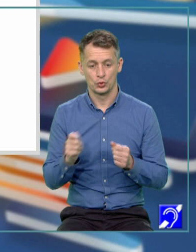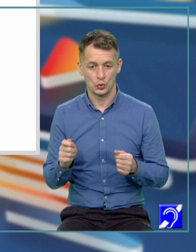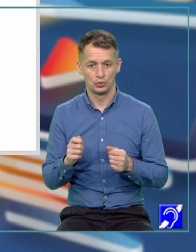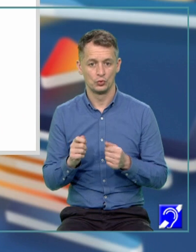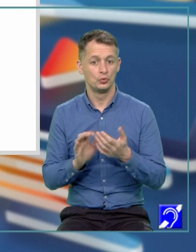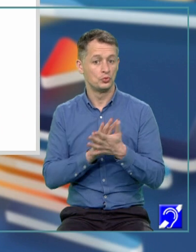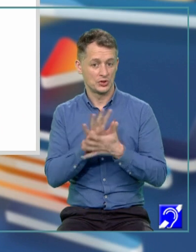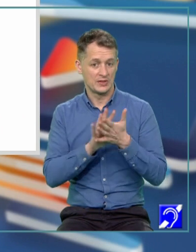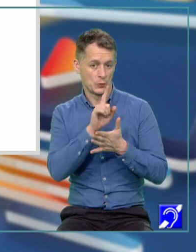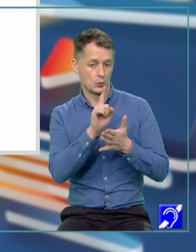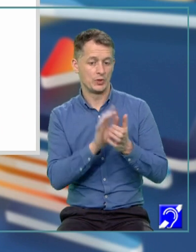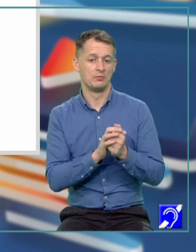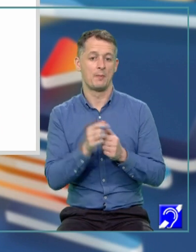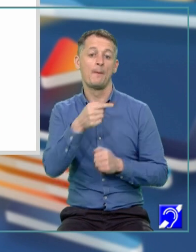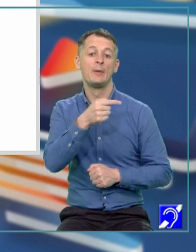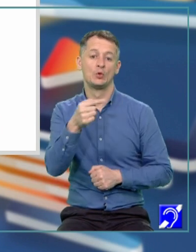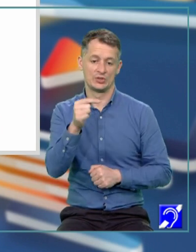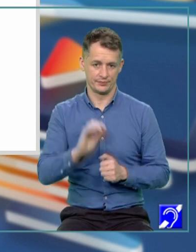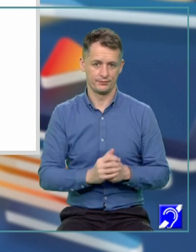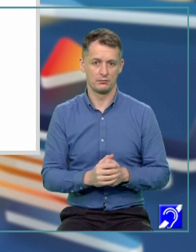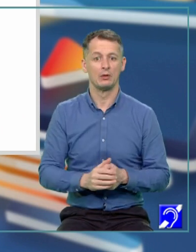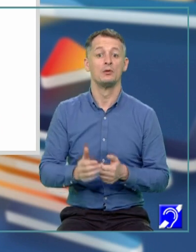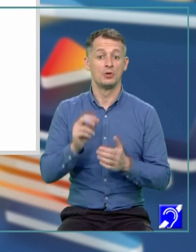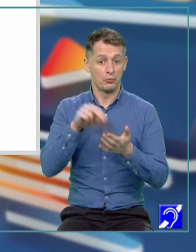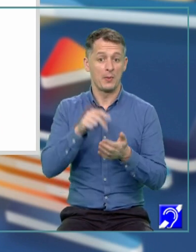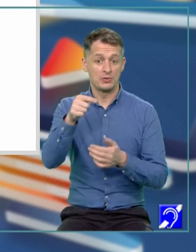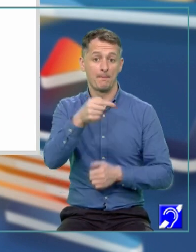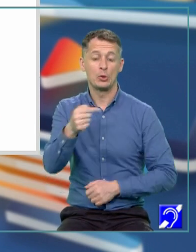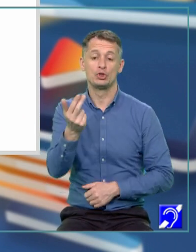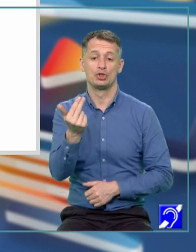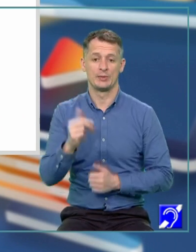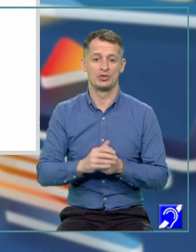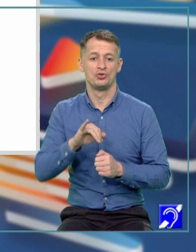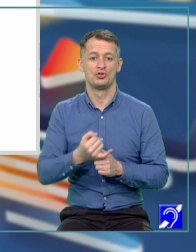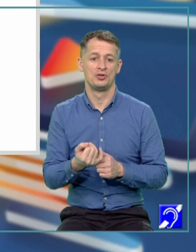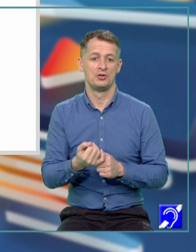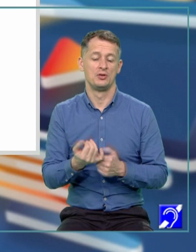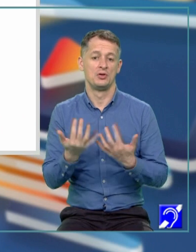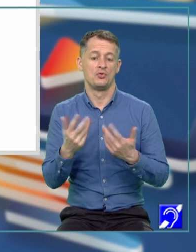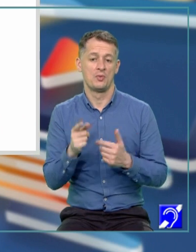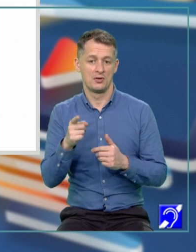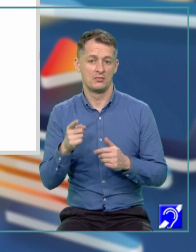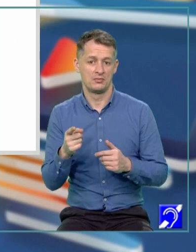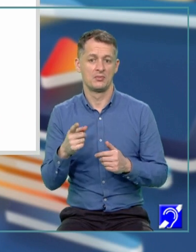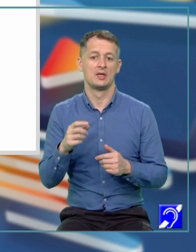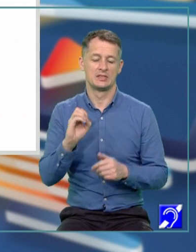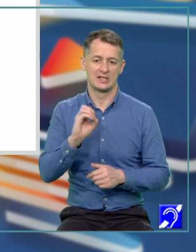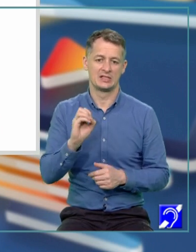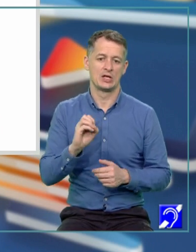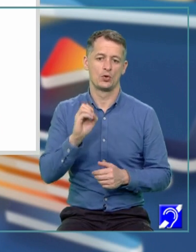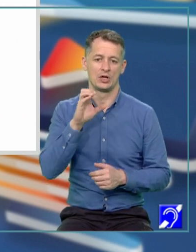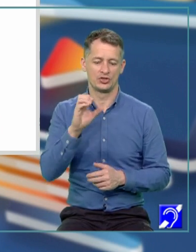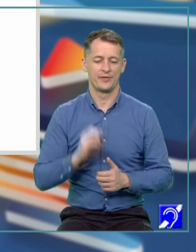minus 15, iar ca termen liber nu avem pe nimeni, deci C-ul este 0.